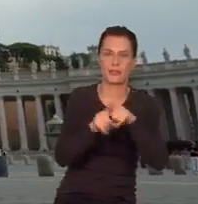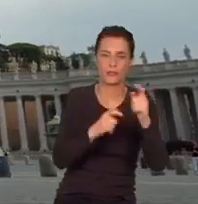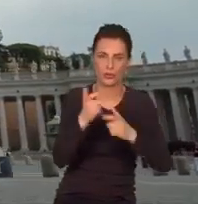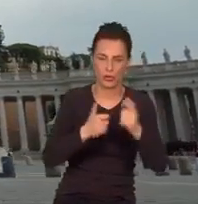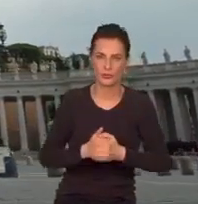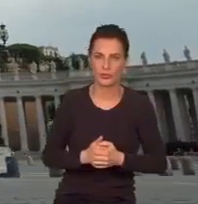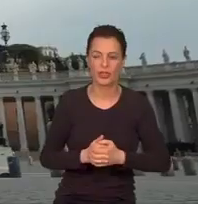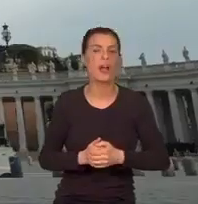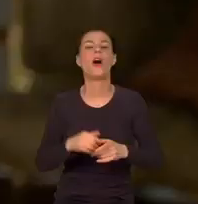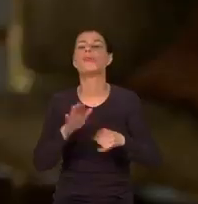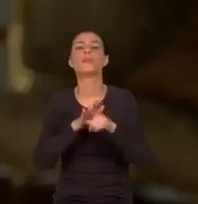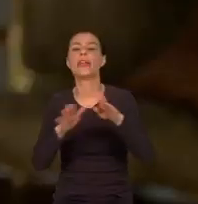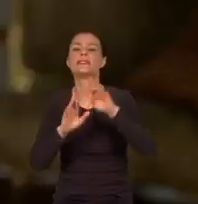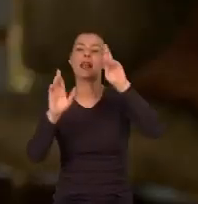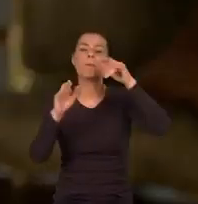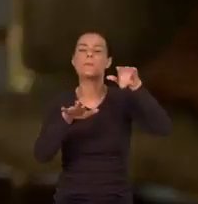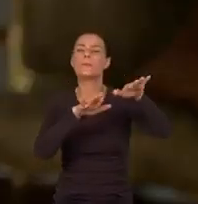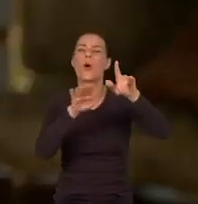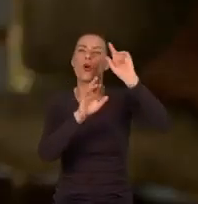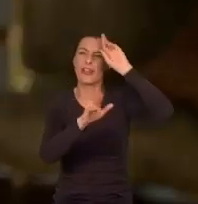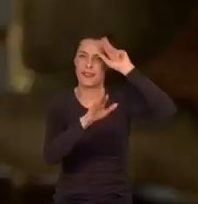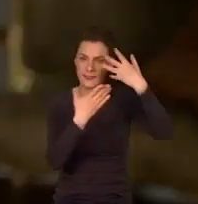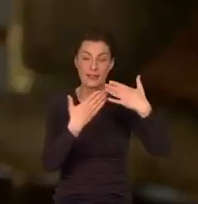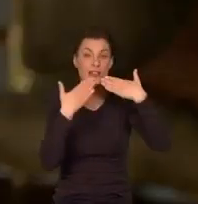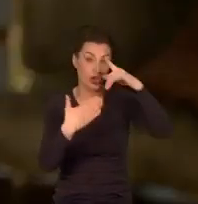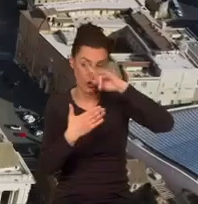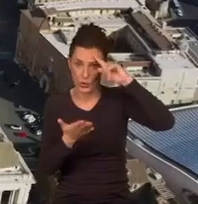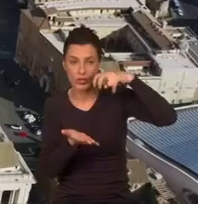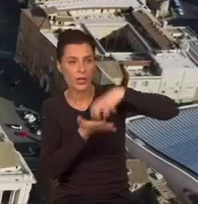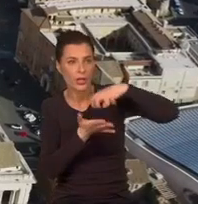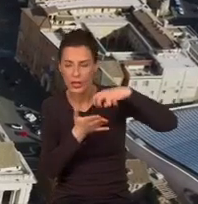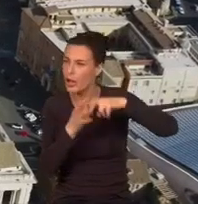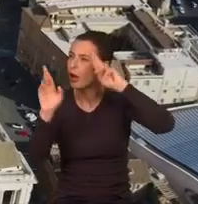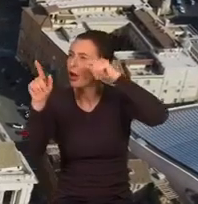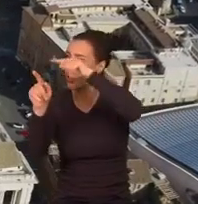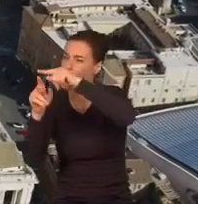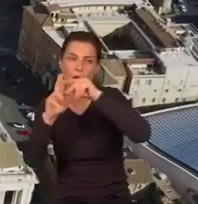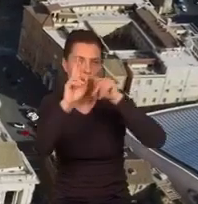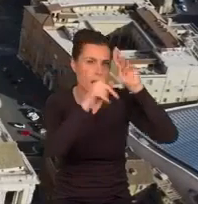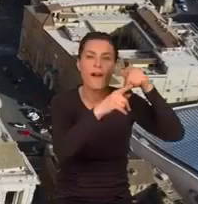Stawiał je w punktach orientacyjnych. Pomagały pątnikom poruszać się po mieście.